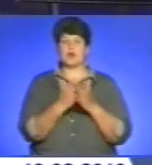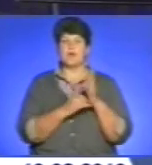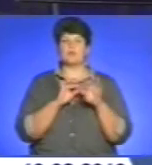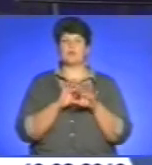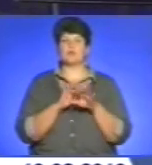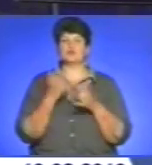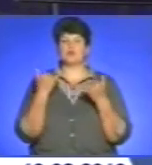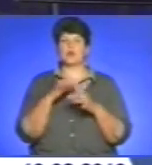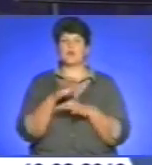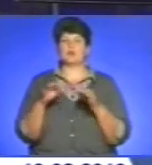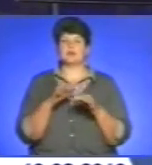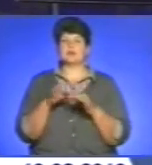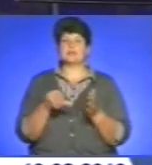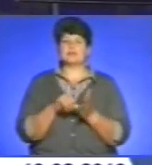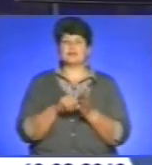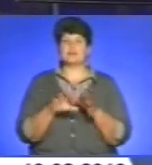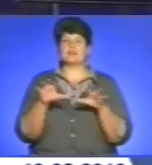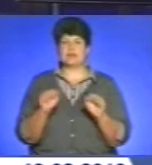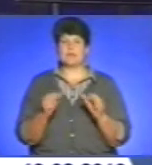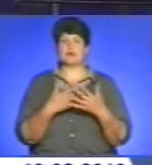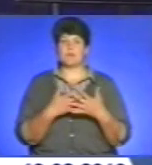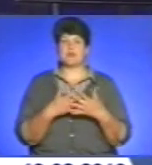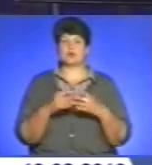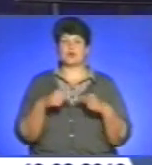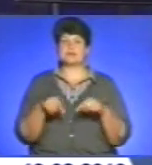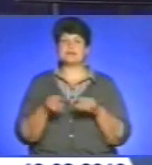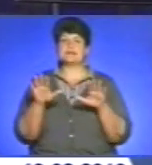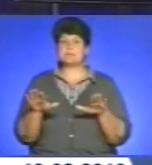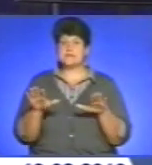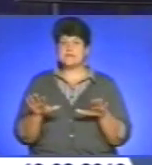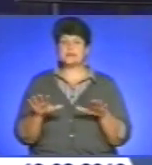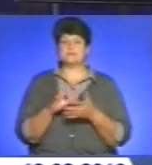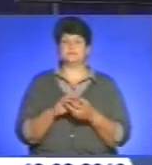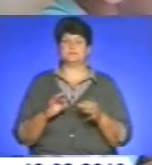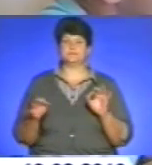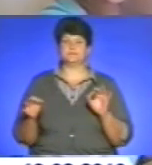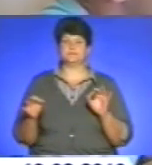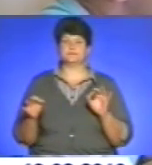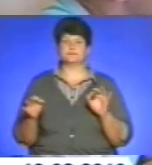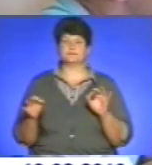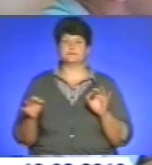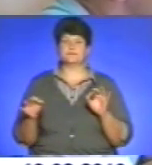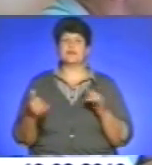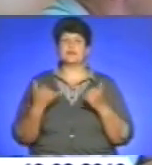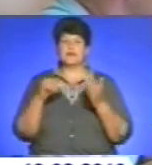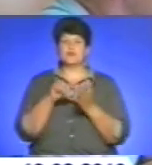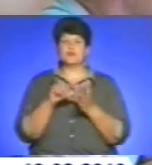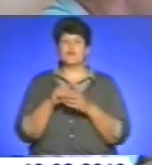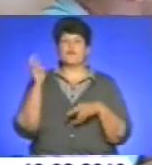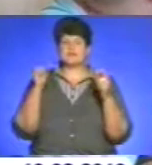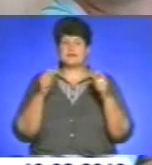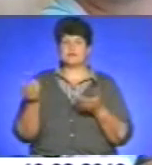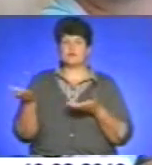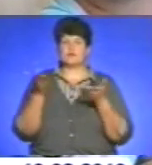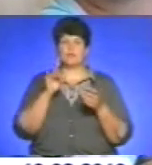сьогодні обговорили представники влади і громадських організацій міста. Деталі у сюжеті. Для участі у фестивалі запросили